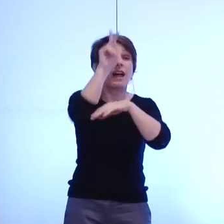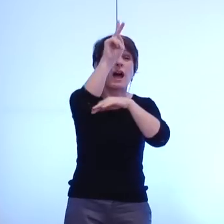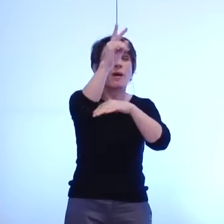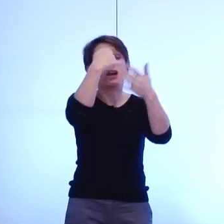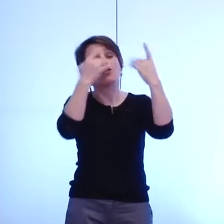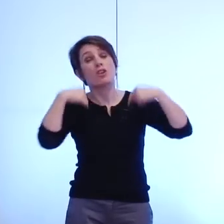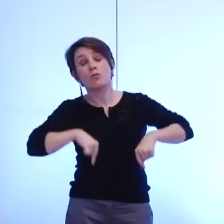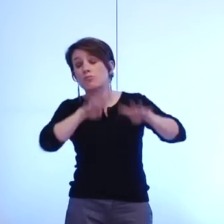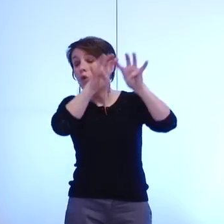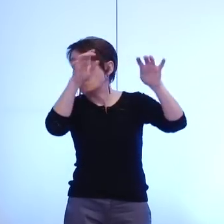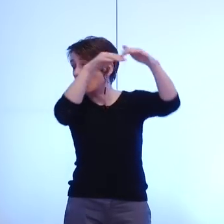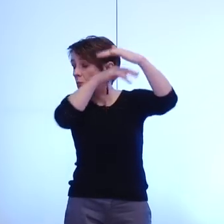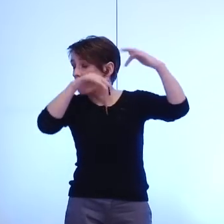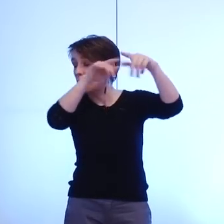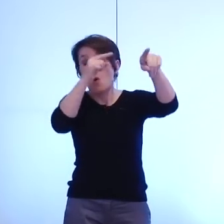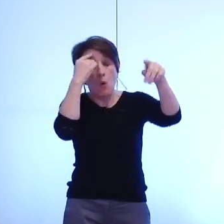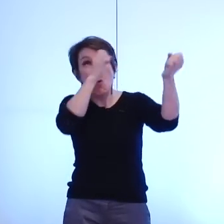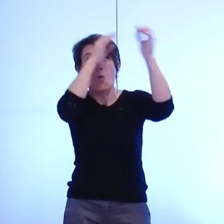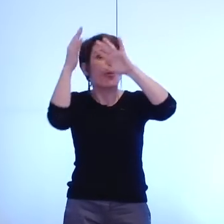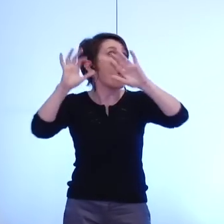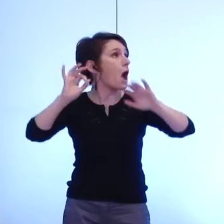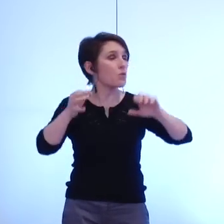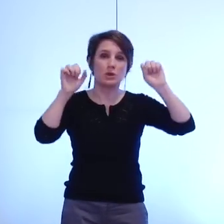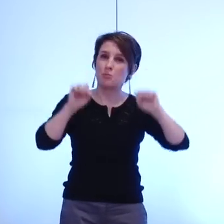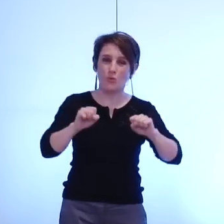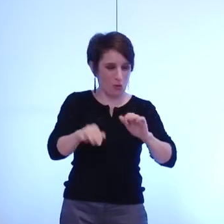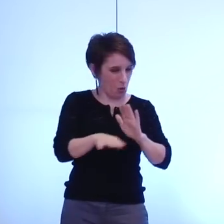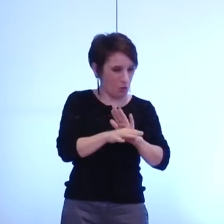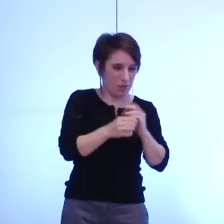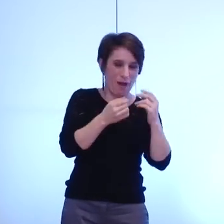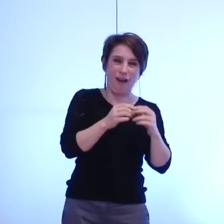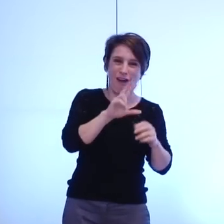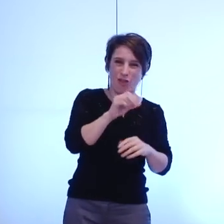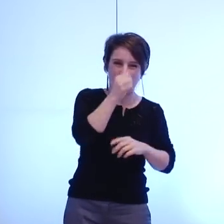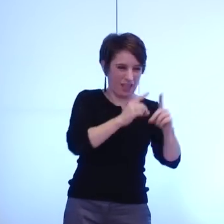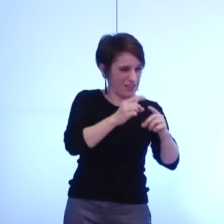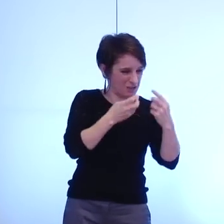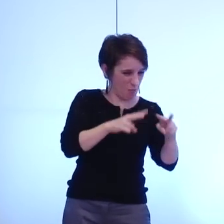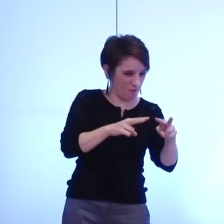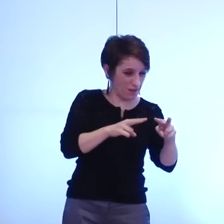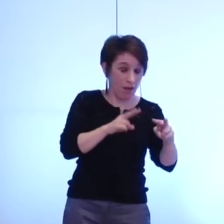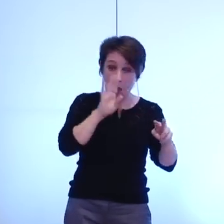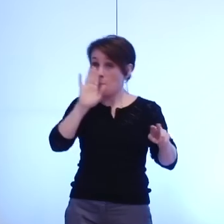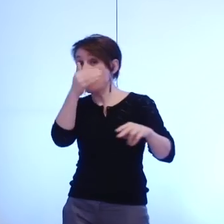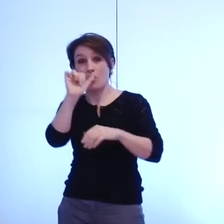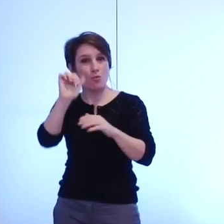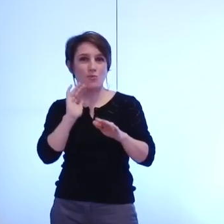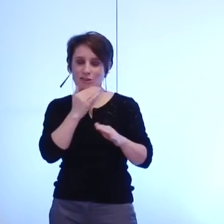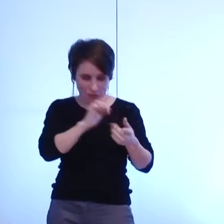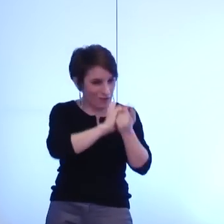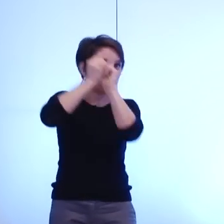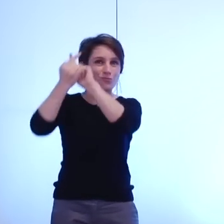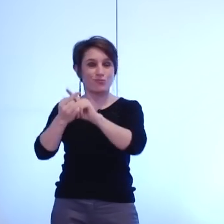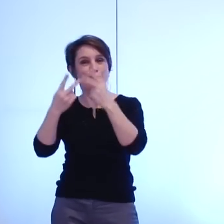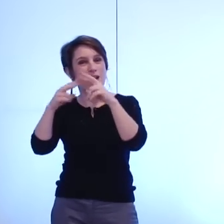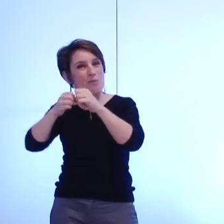janvier 2015 dans cette nouvelle dimension intercommunale dite métropole assortie d'un transfert d